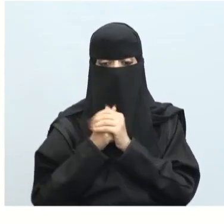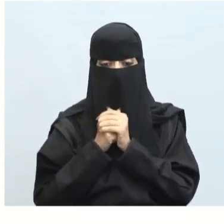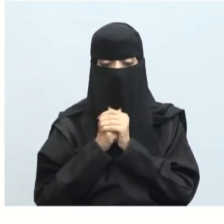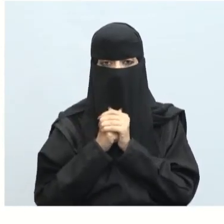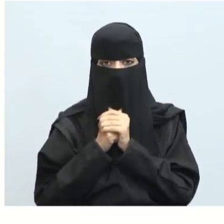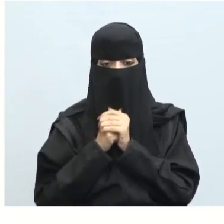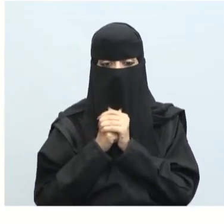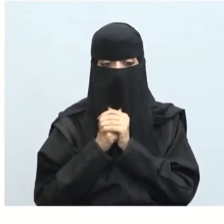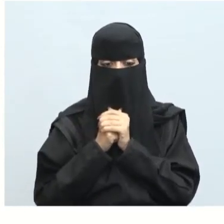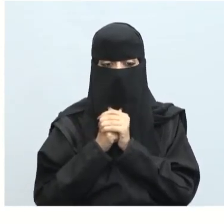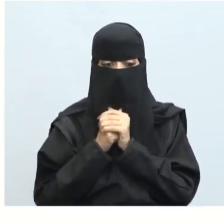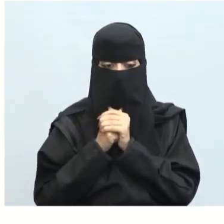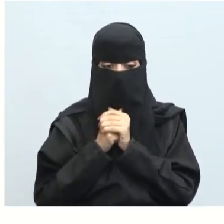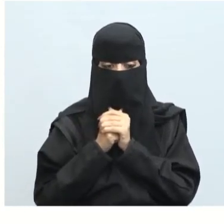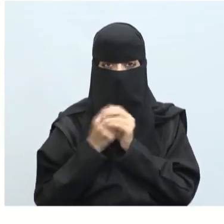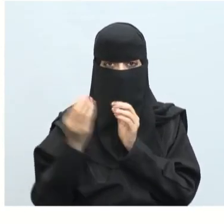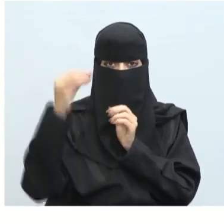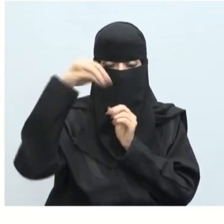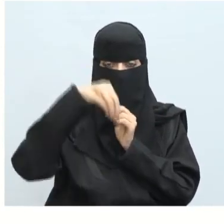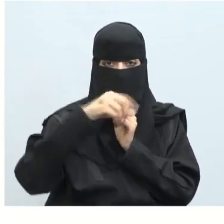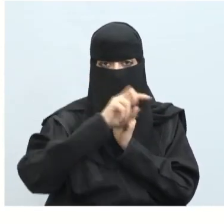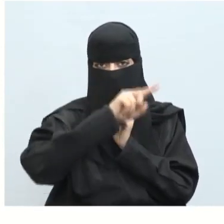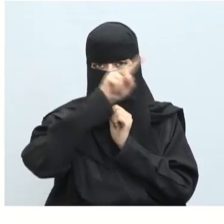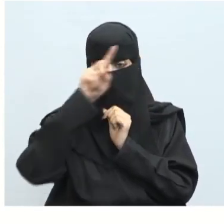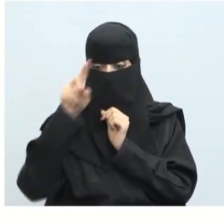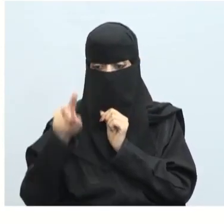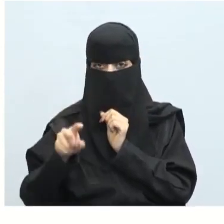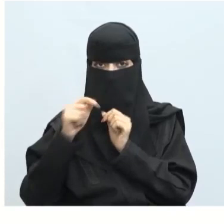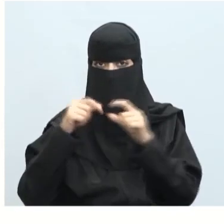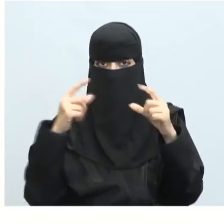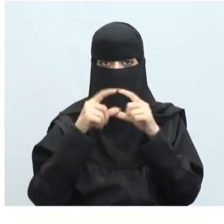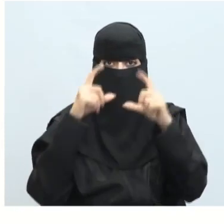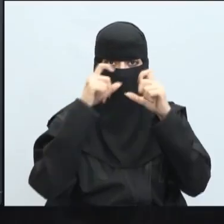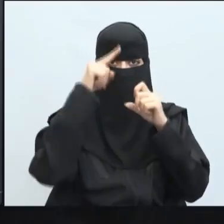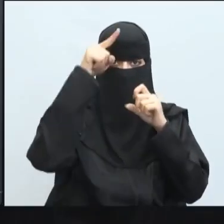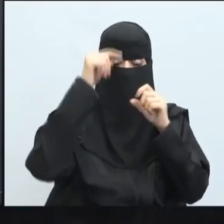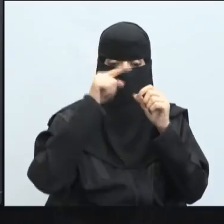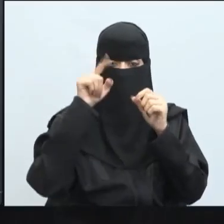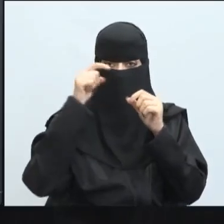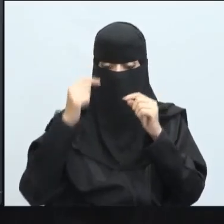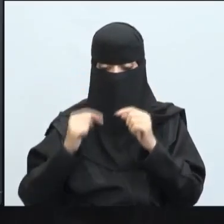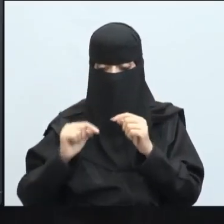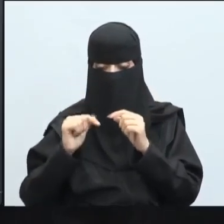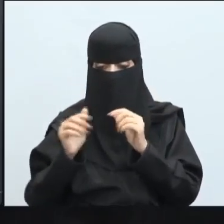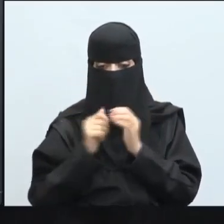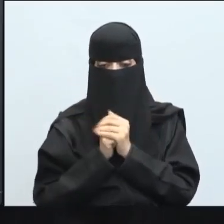نقوم بوضعه بداخل نسحبه ولا نضعه مع الصورة في الأعلى في الأسفل